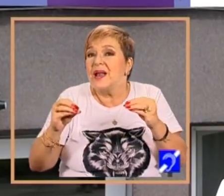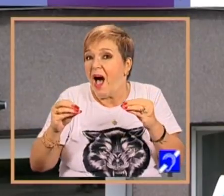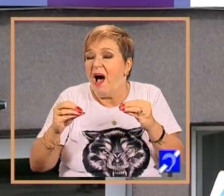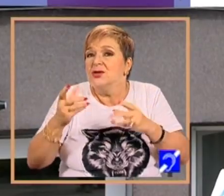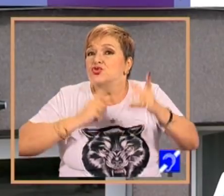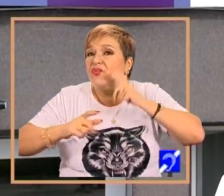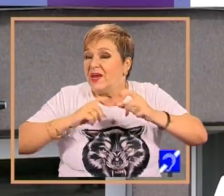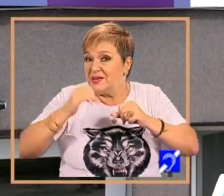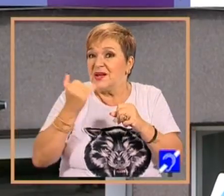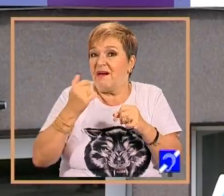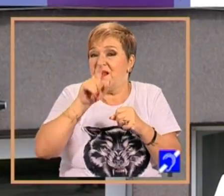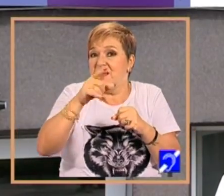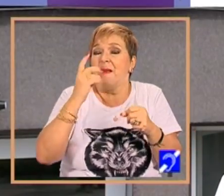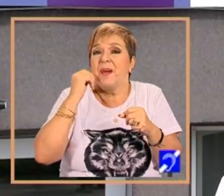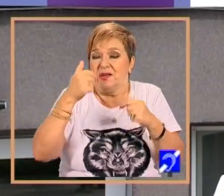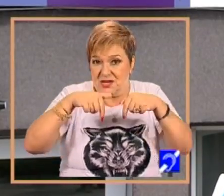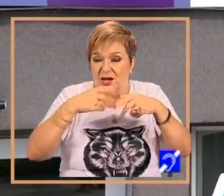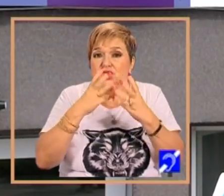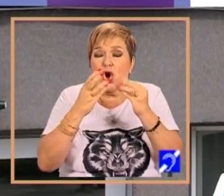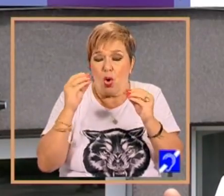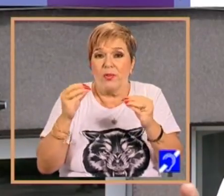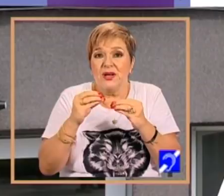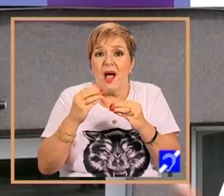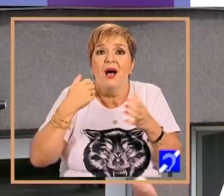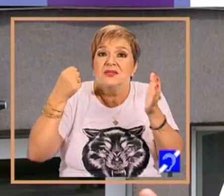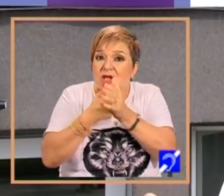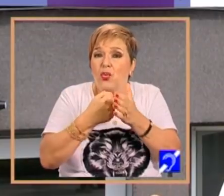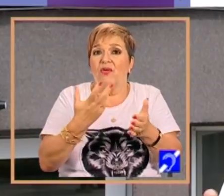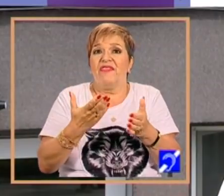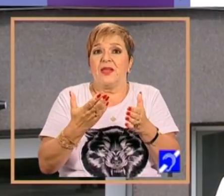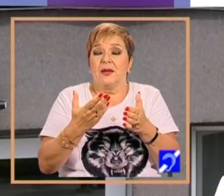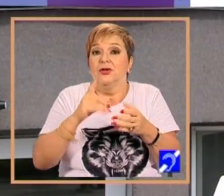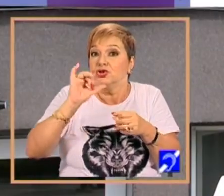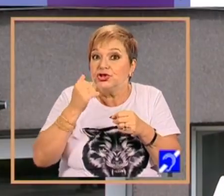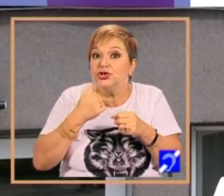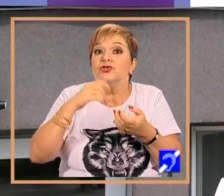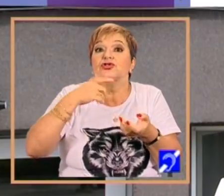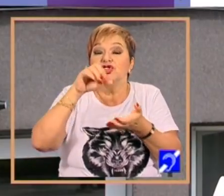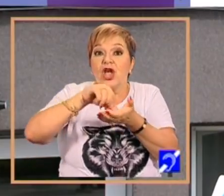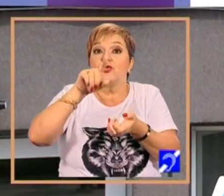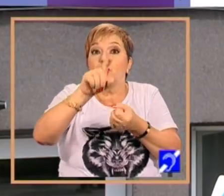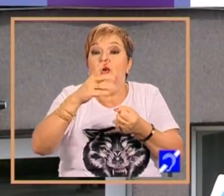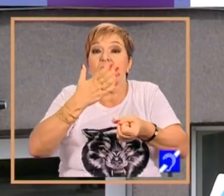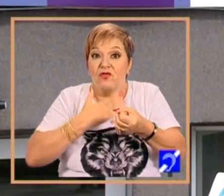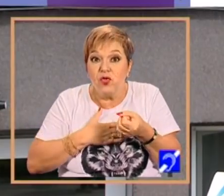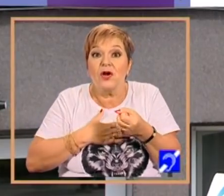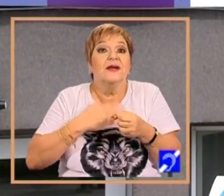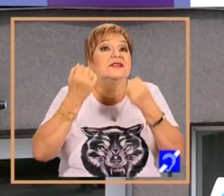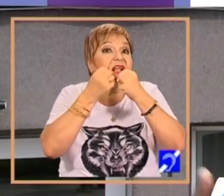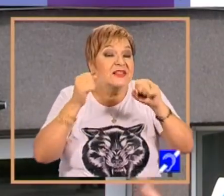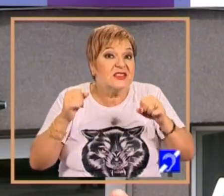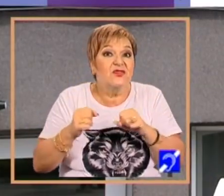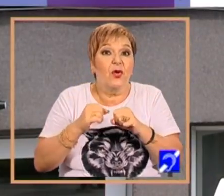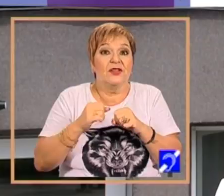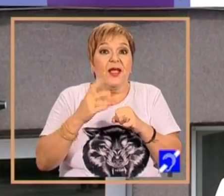în țară. Și atunci, la noi, părintele participă la absolut toate terapiile și căutăm ca atmosfera